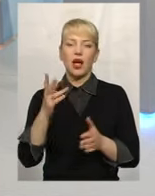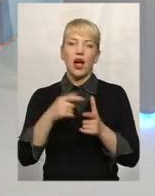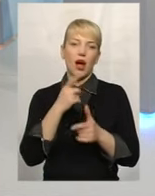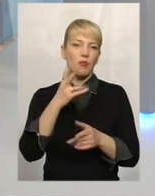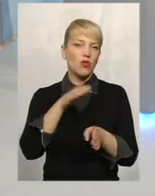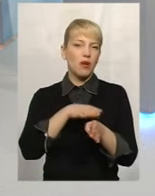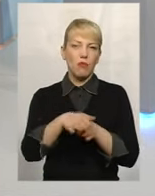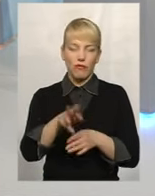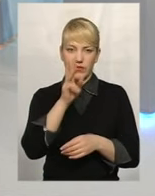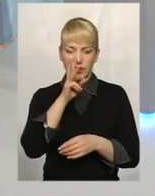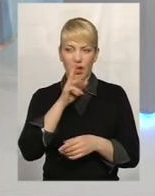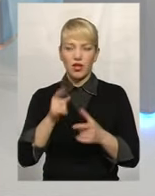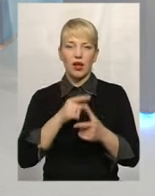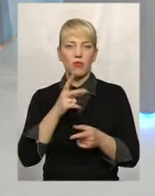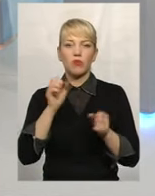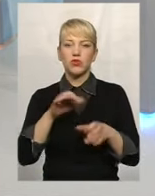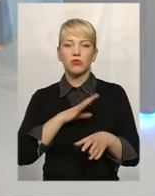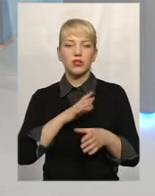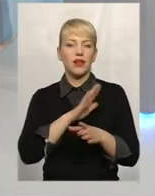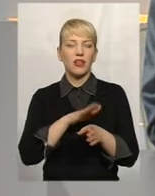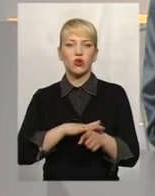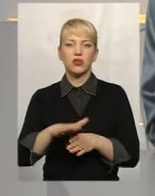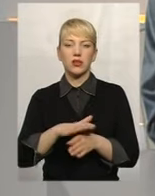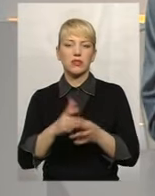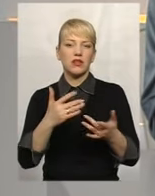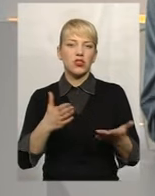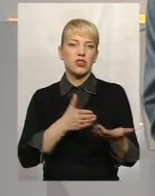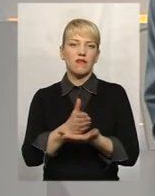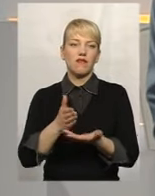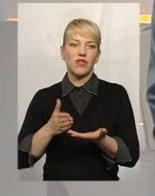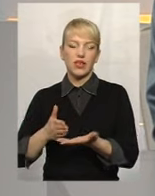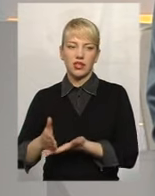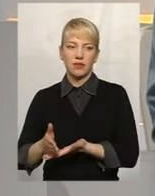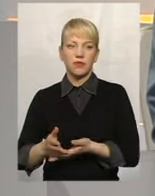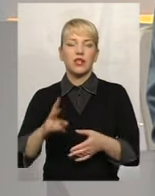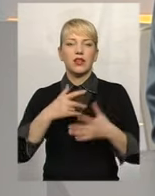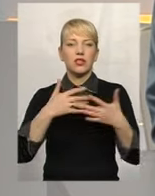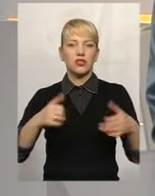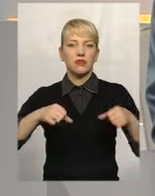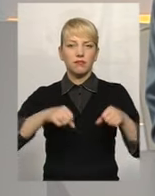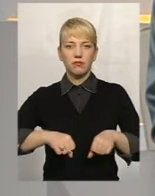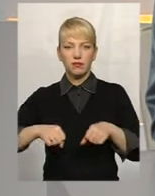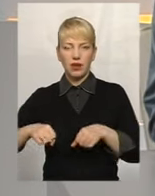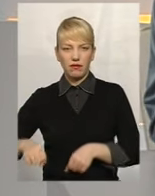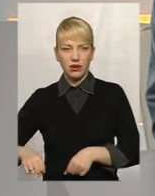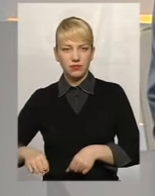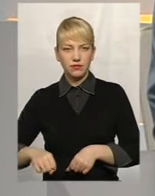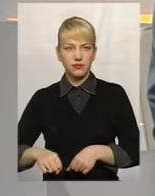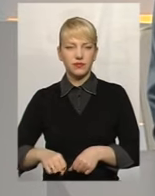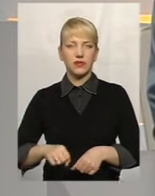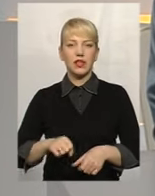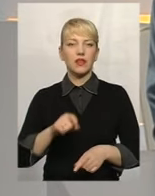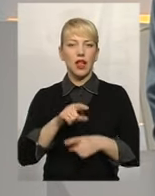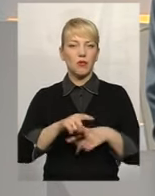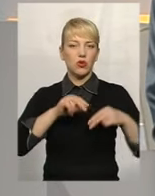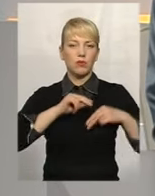мірі. Чи, можливо, не втримуються інші права найманого